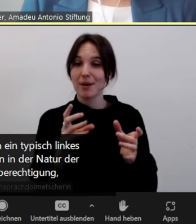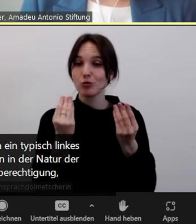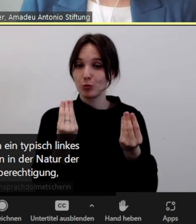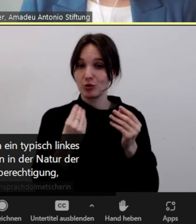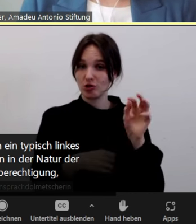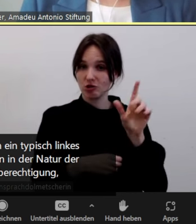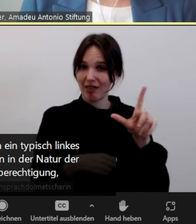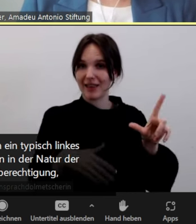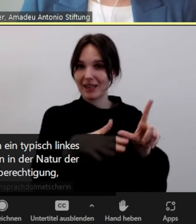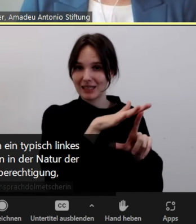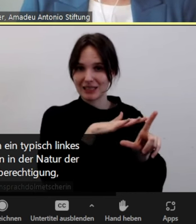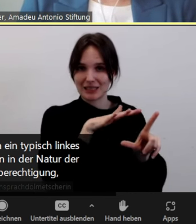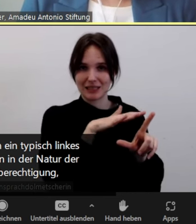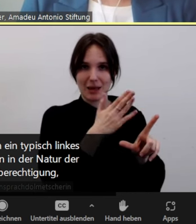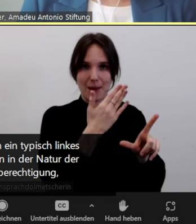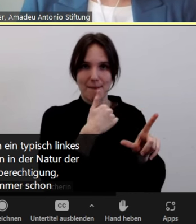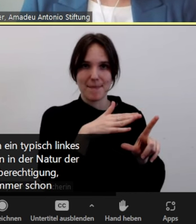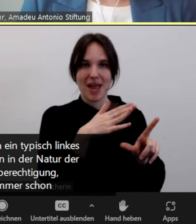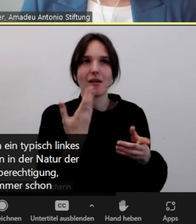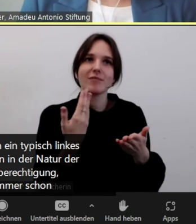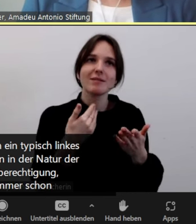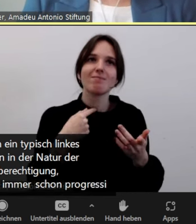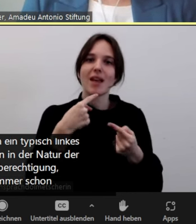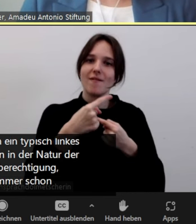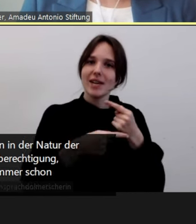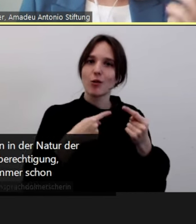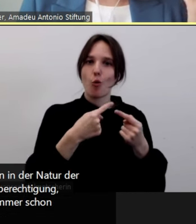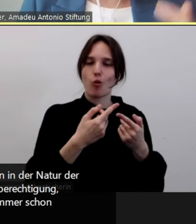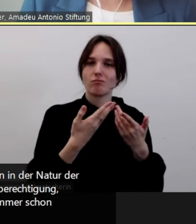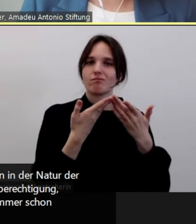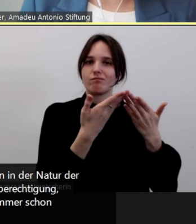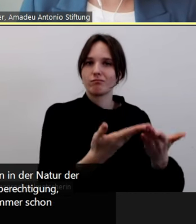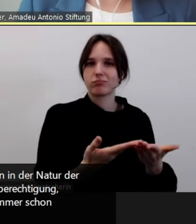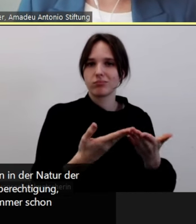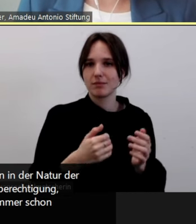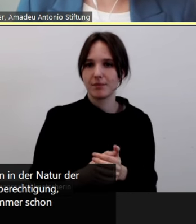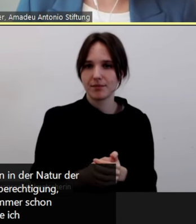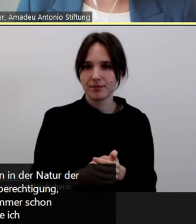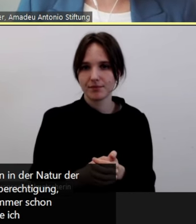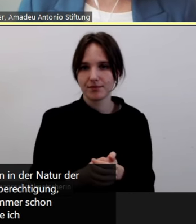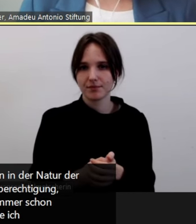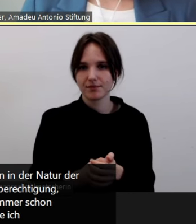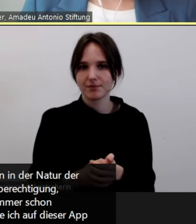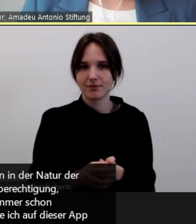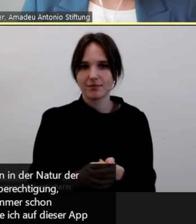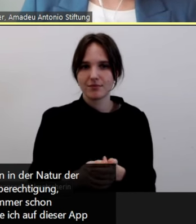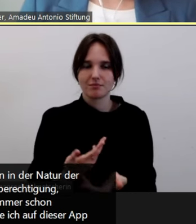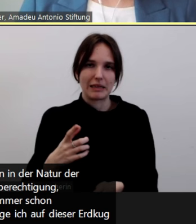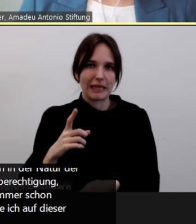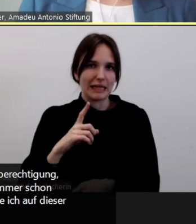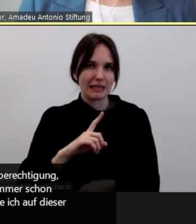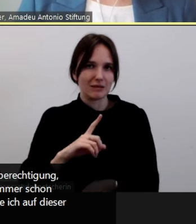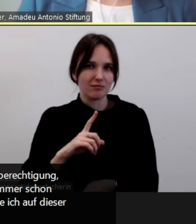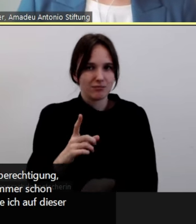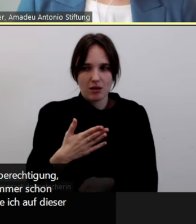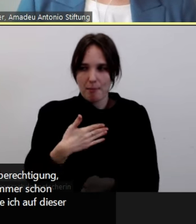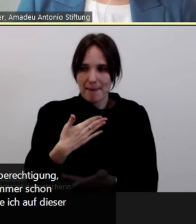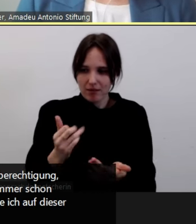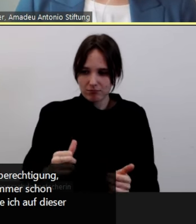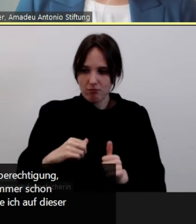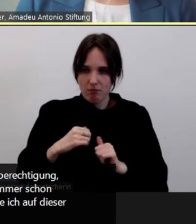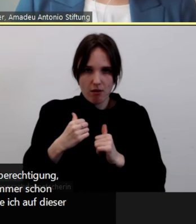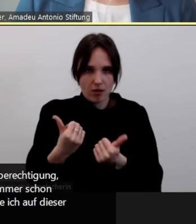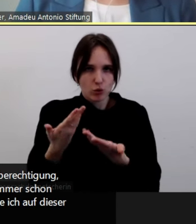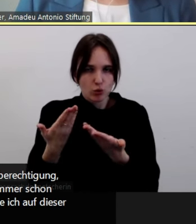weiter, ist, glaube ich, einfach immer schon progressiv gewesen oder zumindest jetzt, solange ich auf dieser Erdkugel bin und offenbar